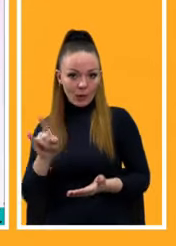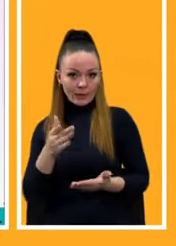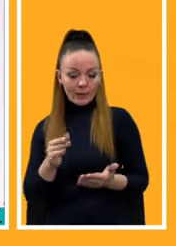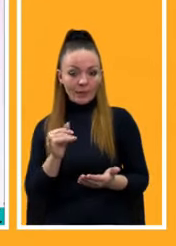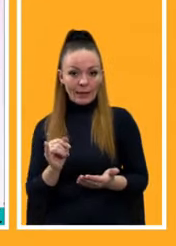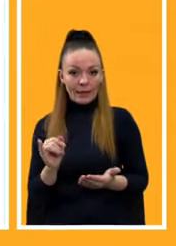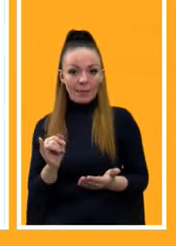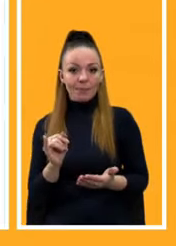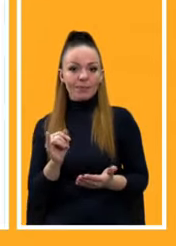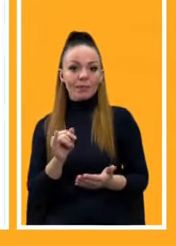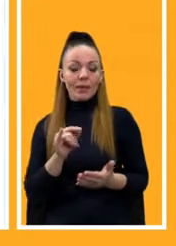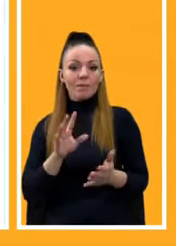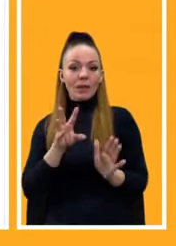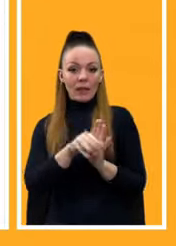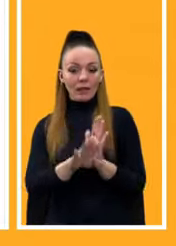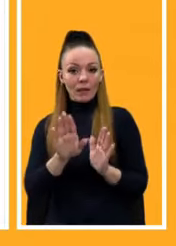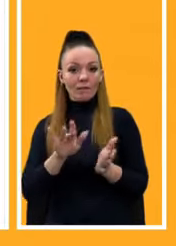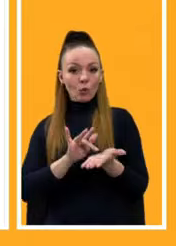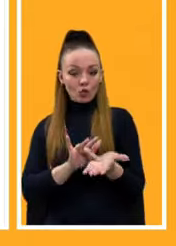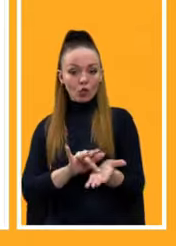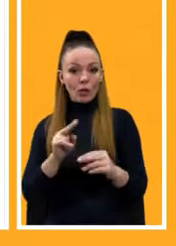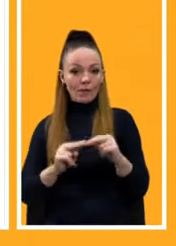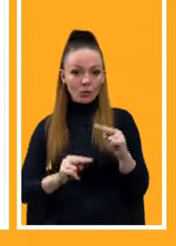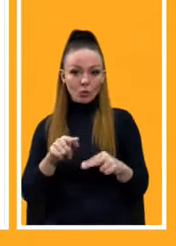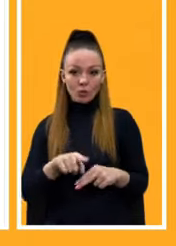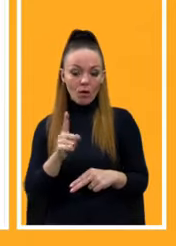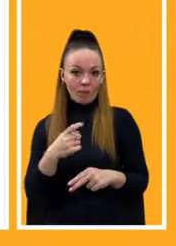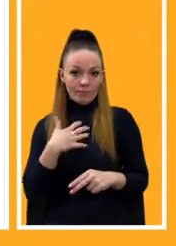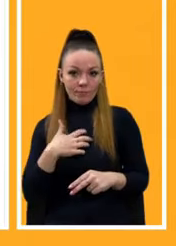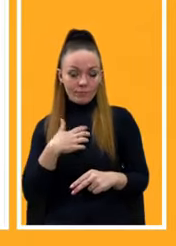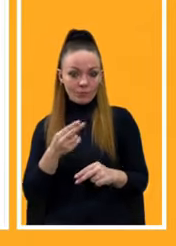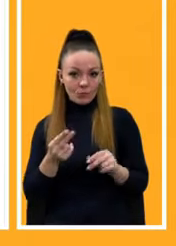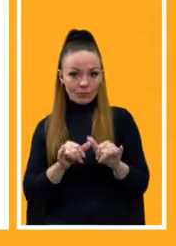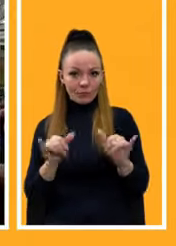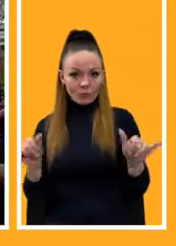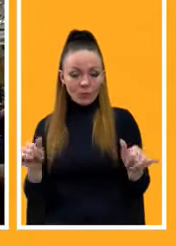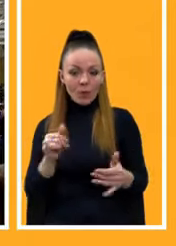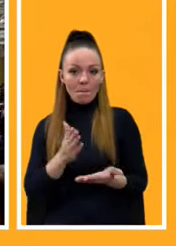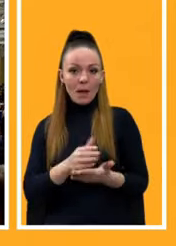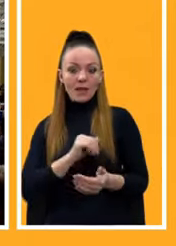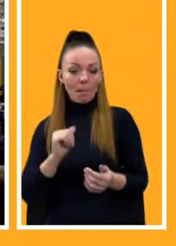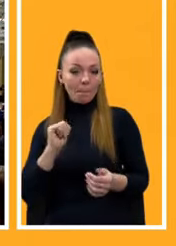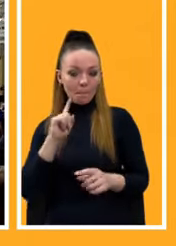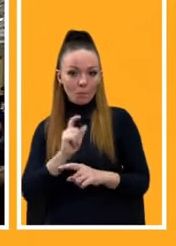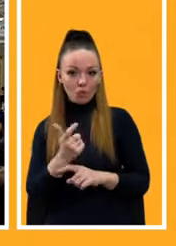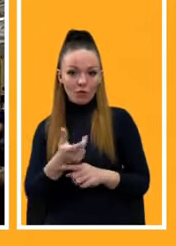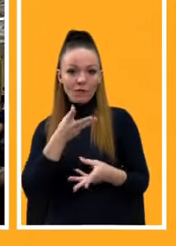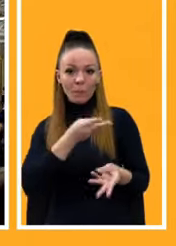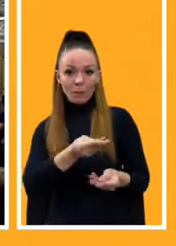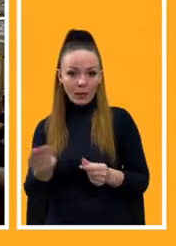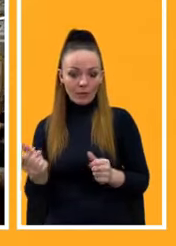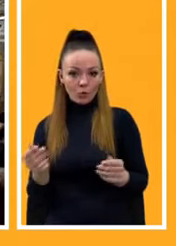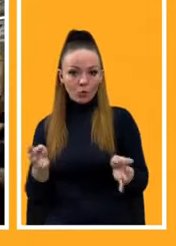туристичне вкладення у туристичну інфраструктуру має один з найбільших мультипликаторів. Тобто, має найбільший вплив в суміжній галузі.